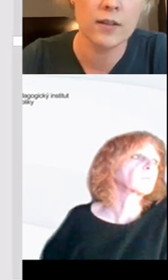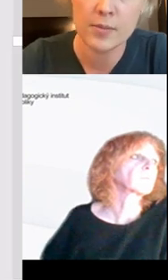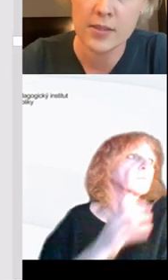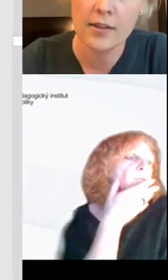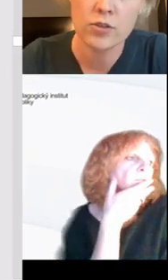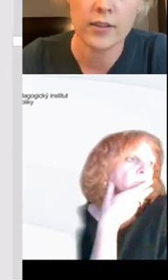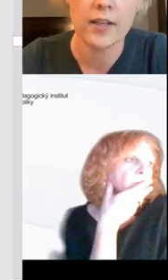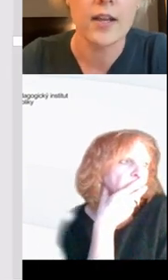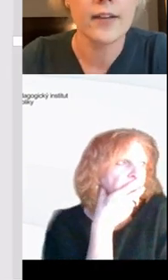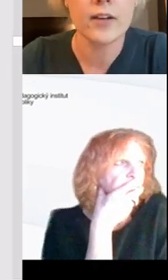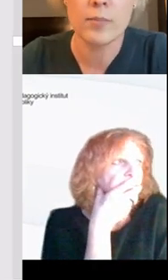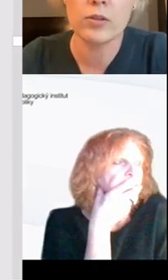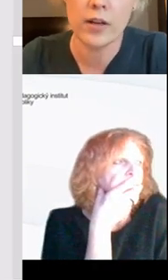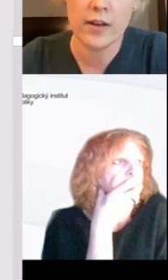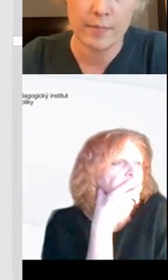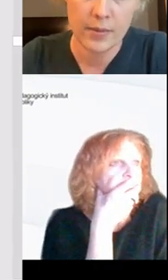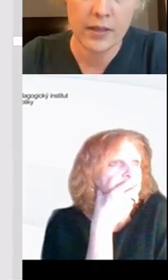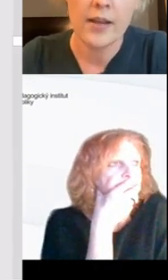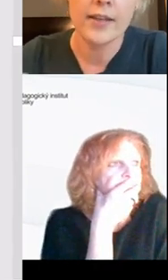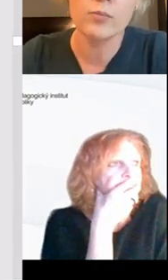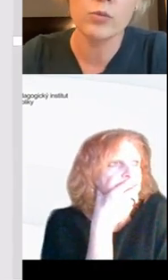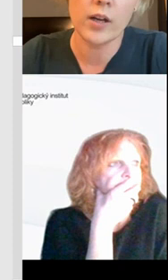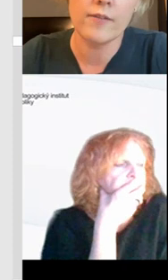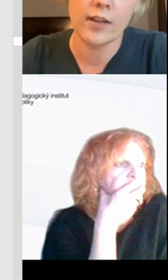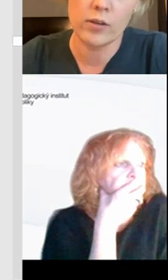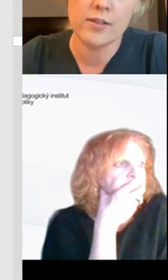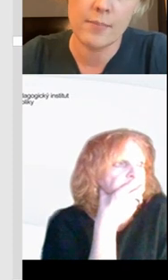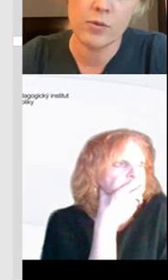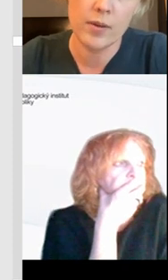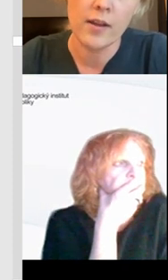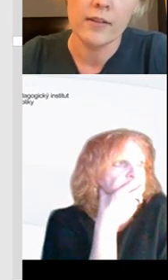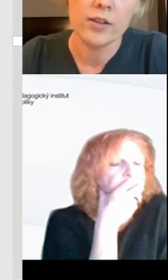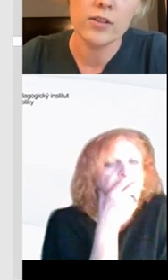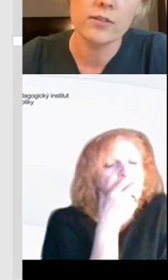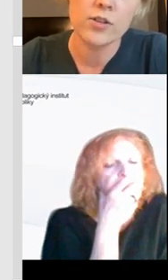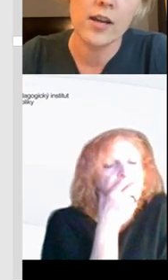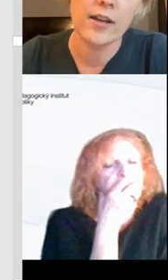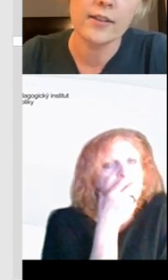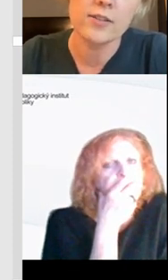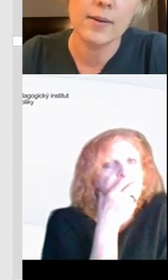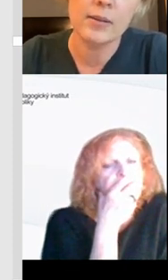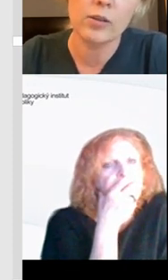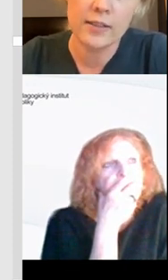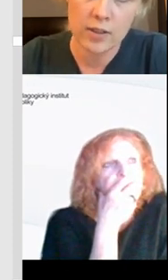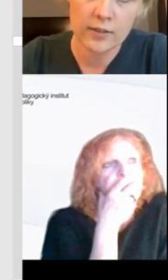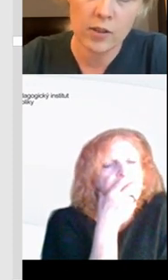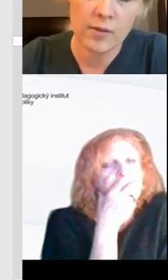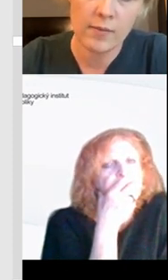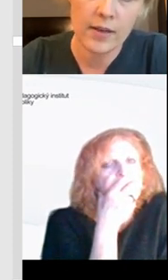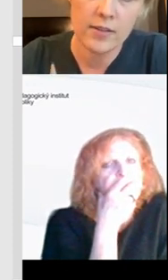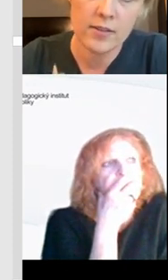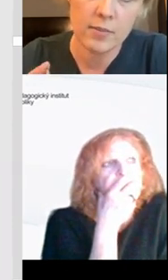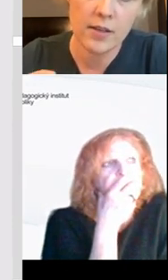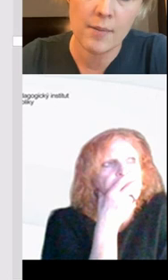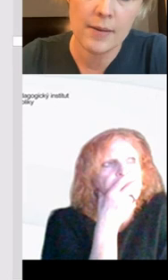zaznačovat, psát, škrtat, tak, jako by to dělali na papír, jenom to dělají v elektronické podobě. Takže nějaké ty třeba metoda insert,